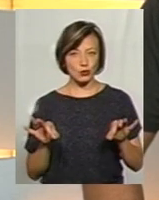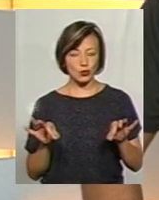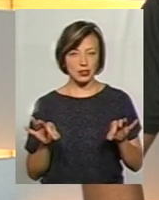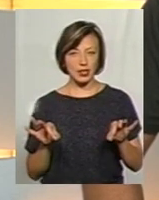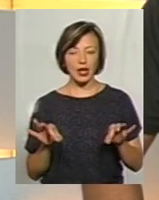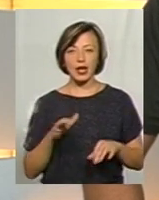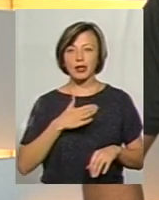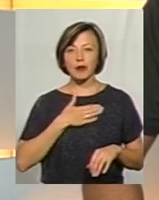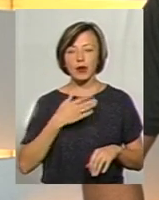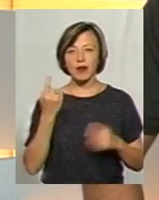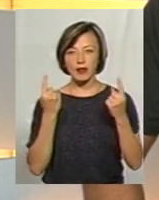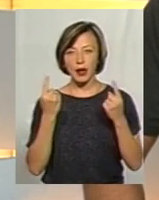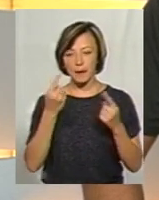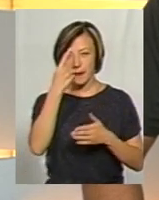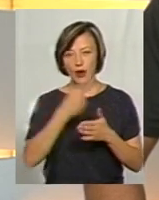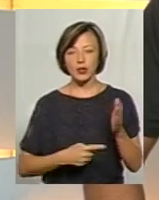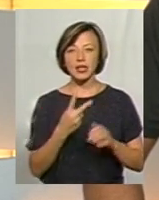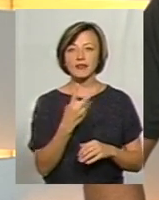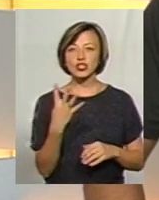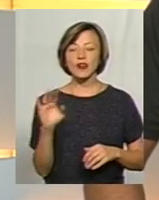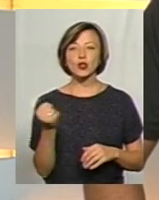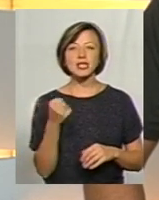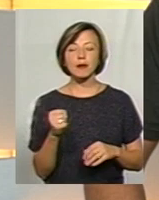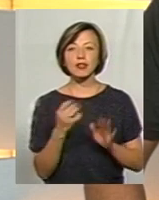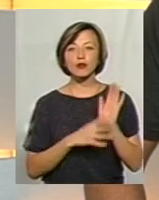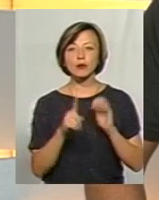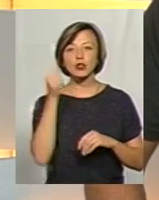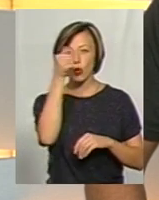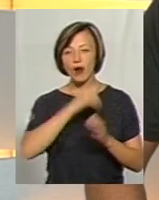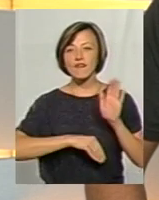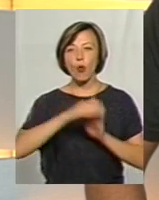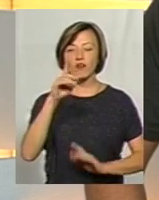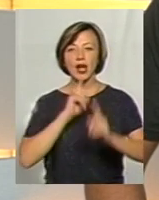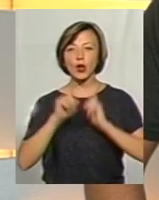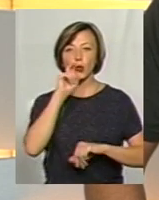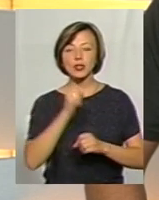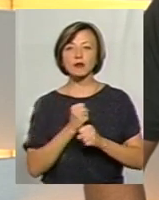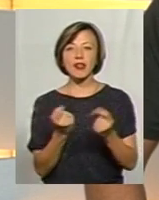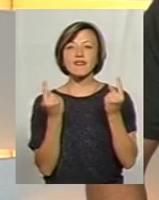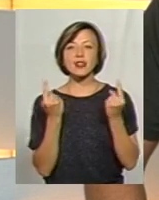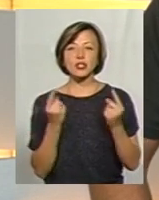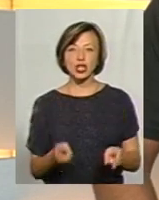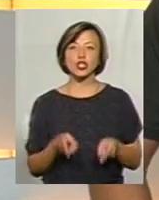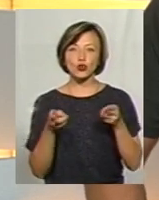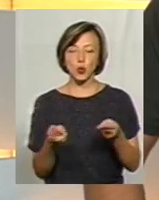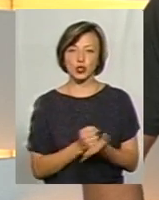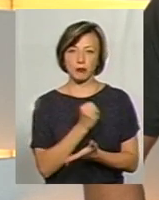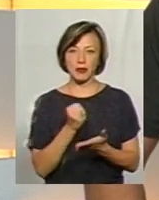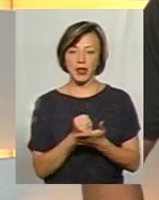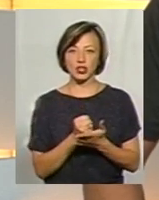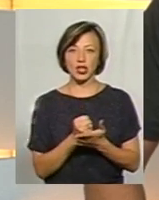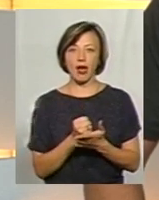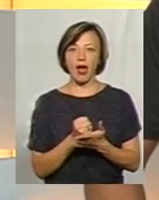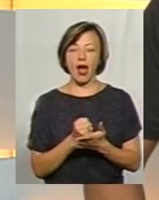І на моє глибоке переконання, 24 серпня 1991 року Верховна Рада України зробила величезний злочин, прийнявши